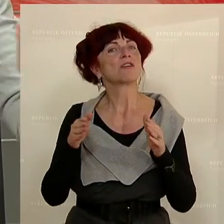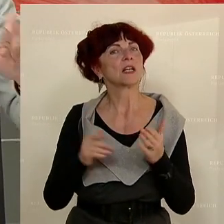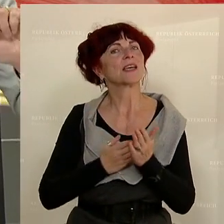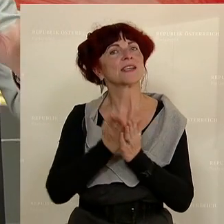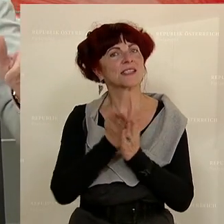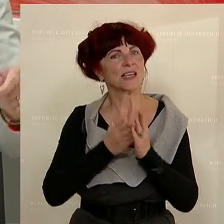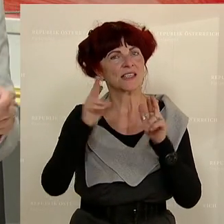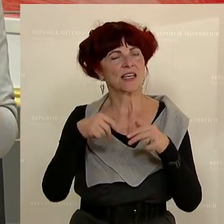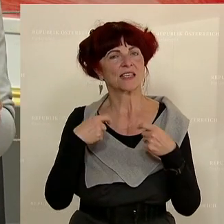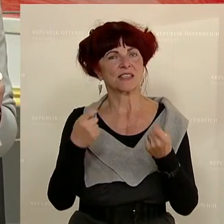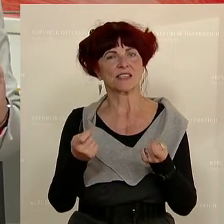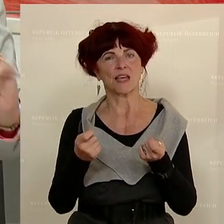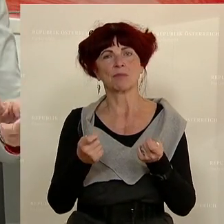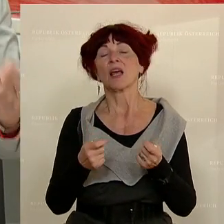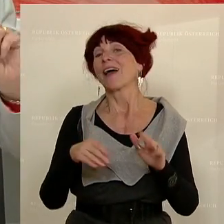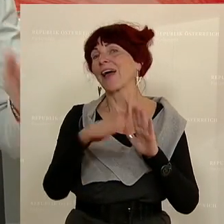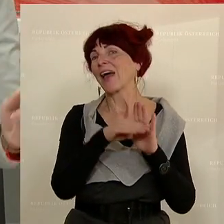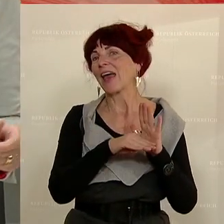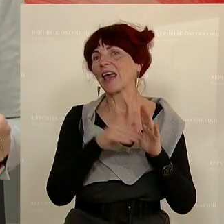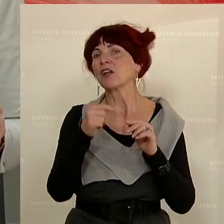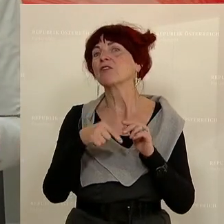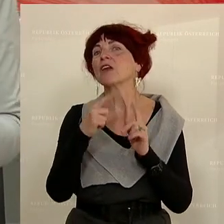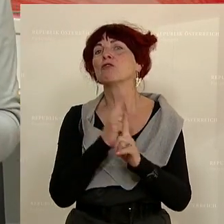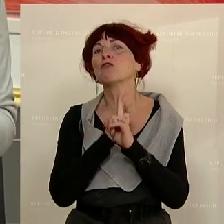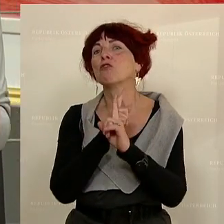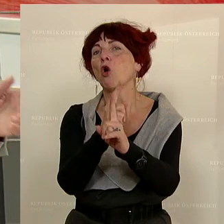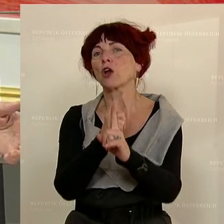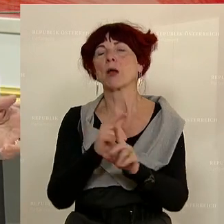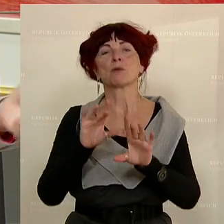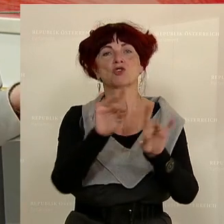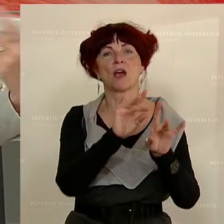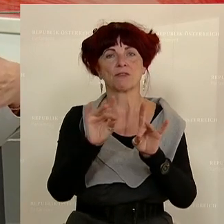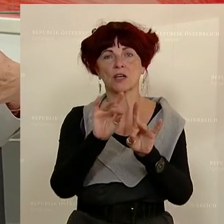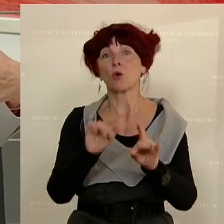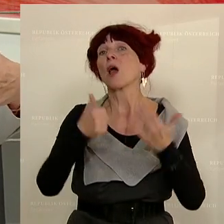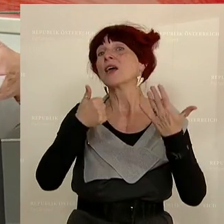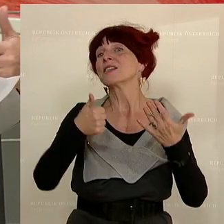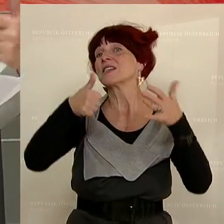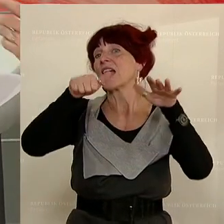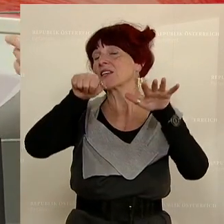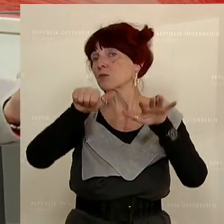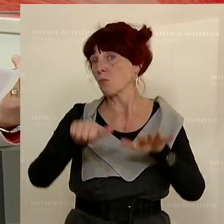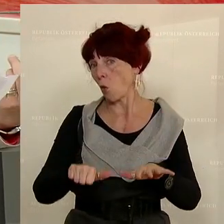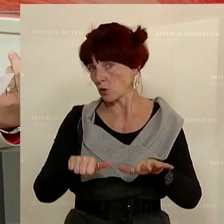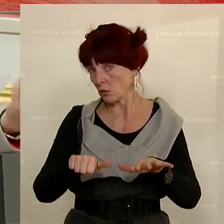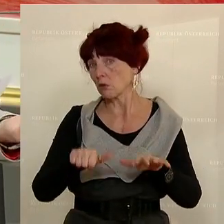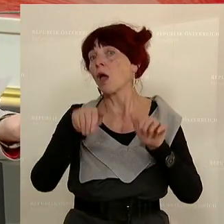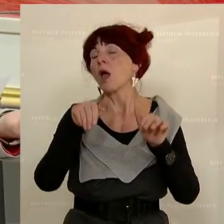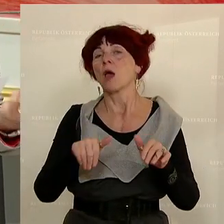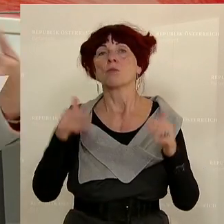Regelungen zur Folgebeschäftigung. Da gibt es eine sechsmonatige Cooling-off-Phase für die Wechsel zu einem privaten